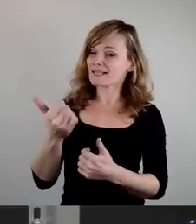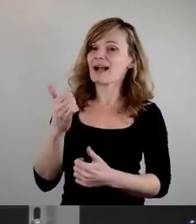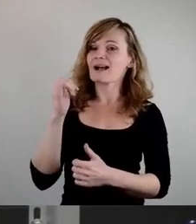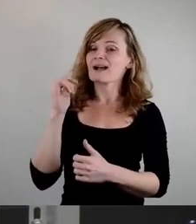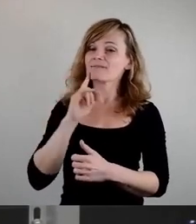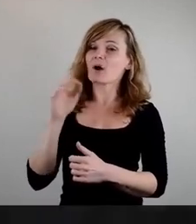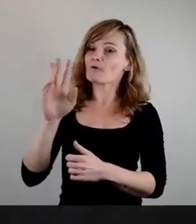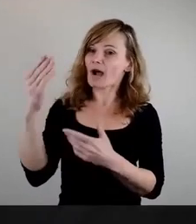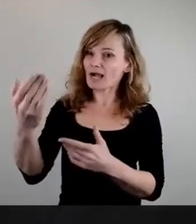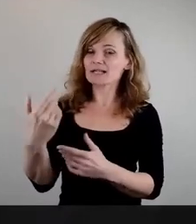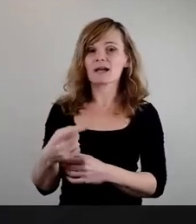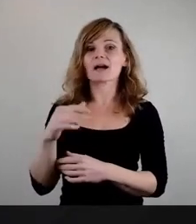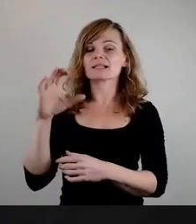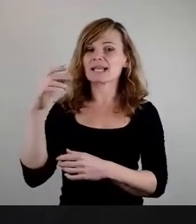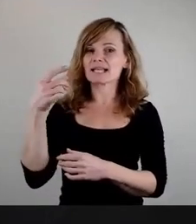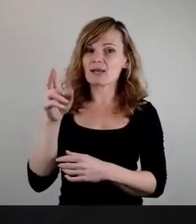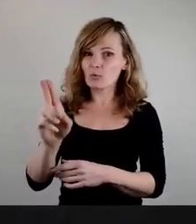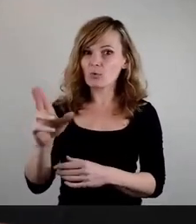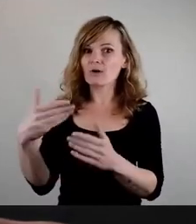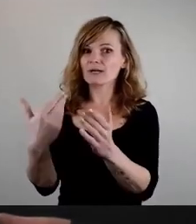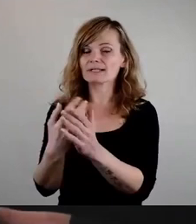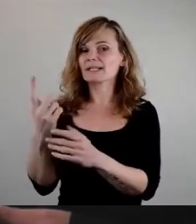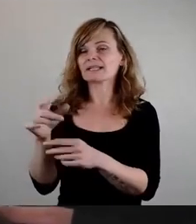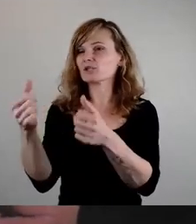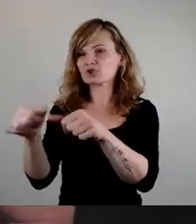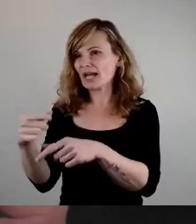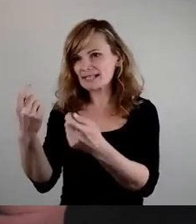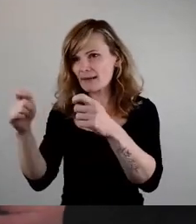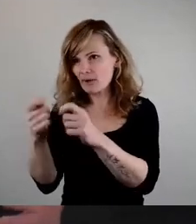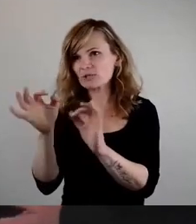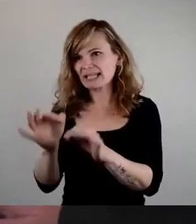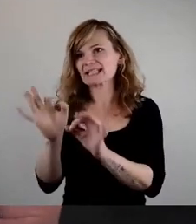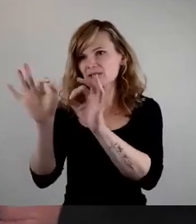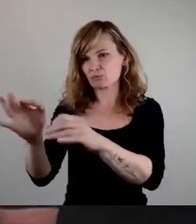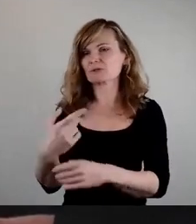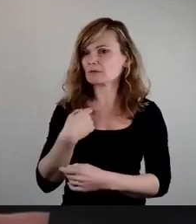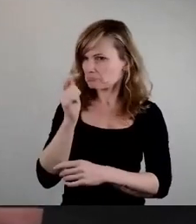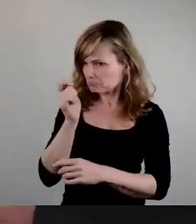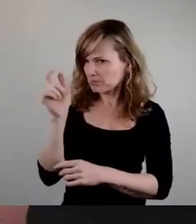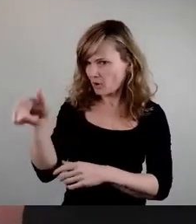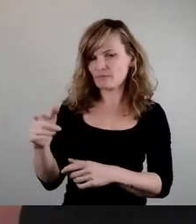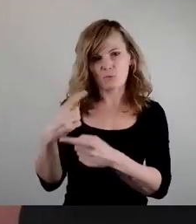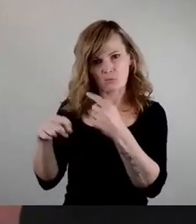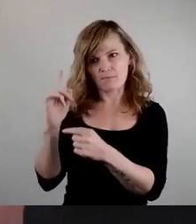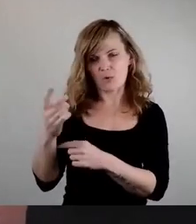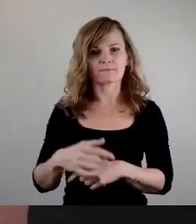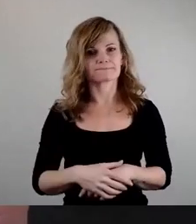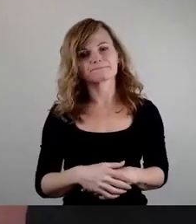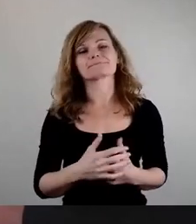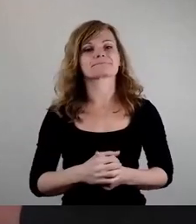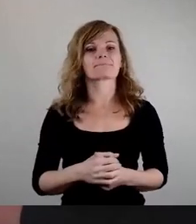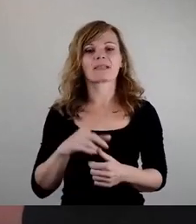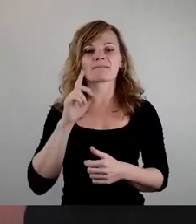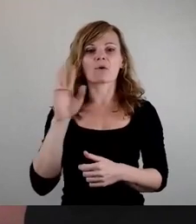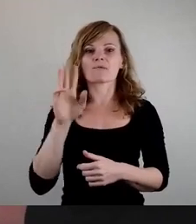Partei auch noch dazu sagen, CDU in dem Fall nicht scheiße gebaut, richtig gut. So, ja, also muss ich, muss ich Frau Wagner